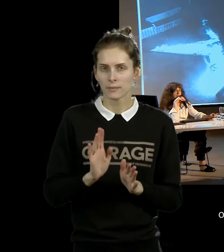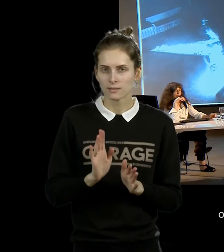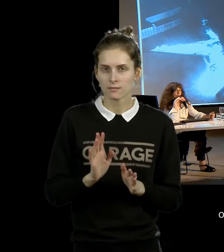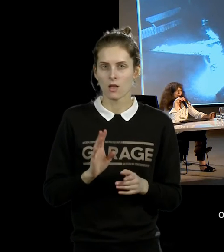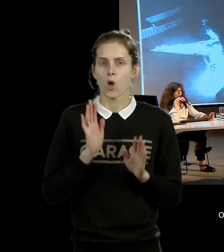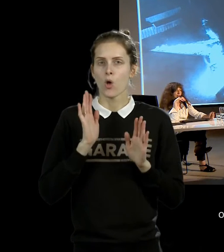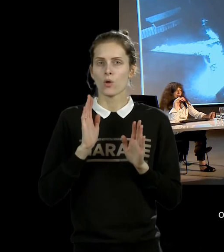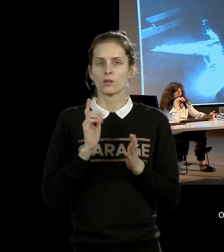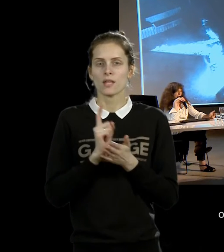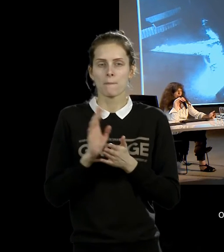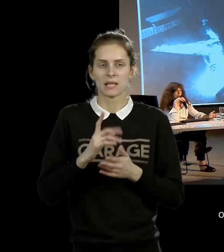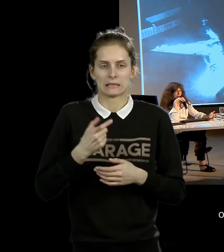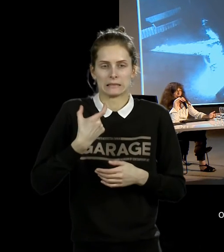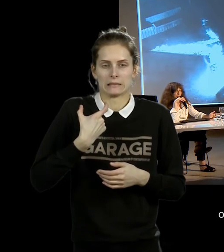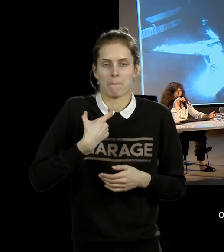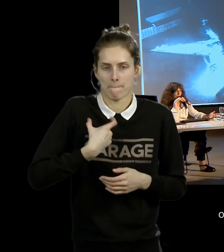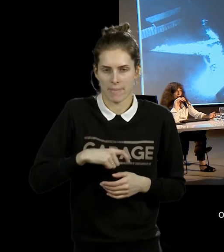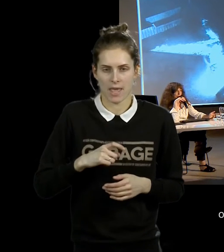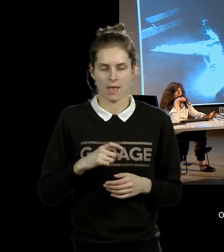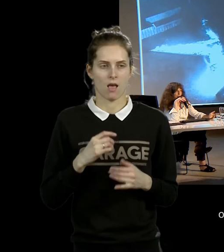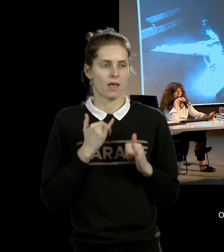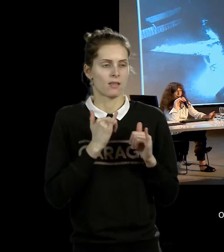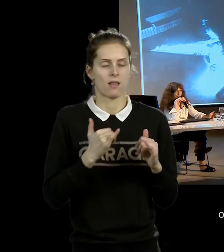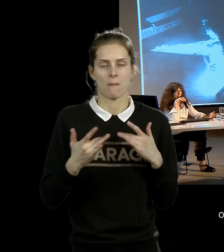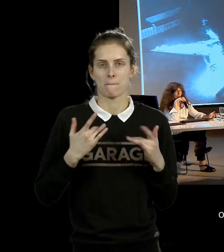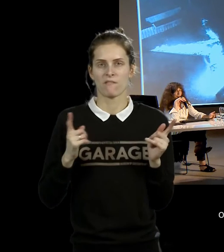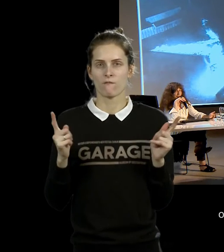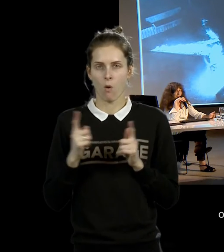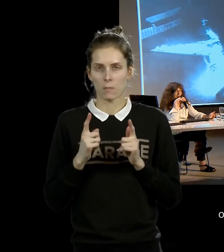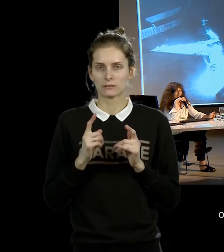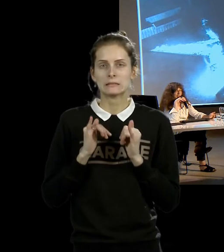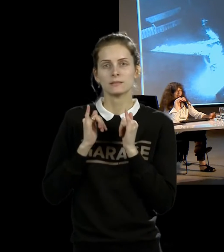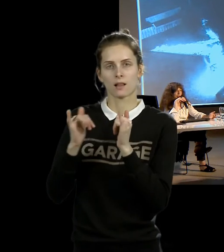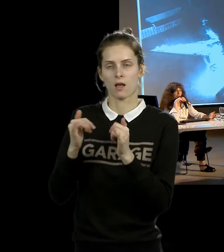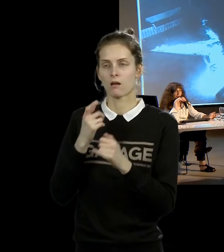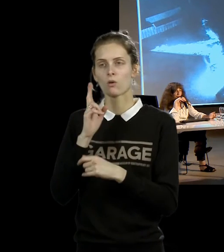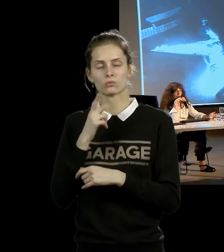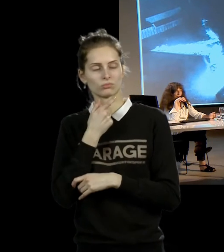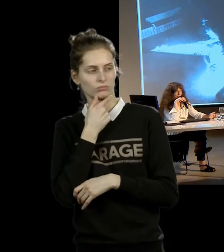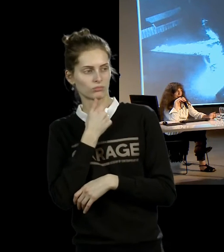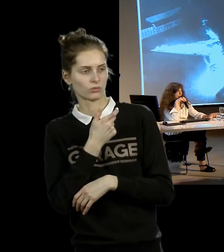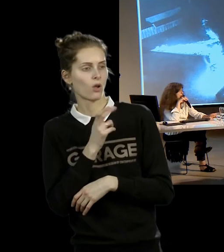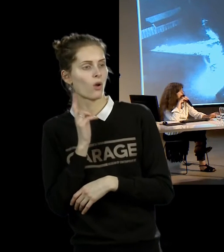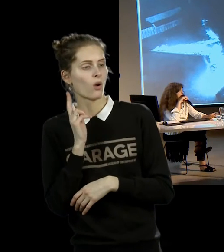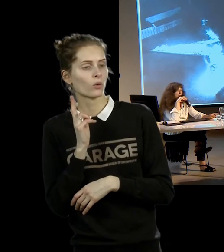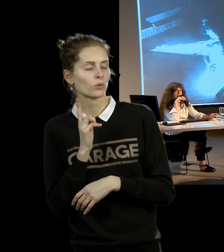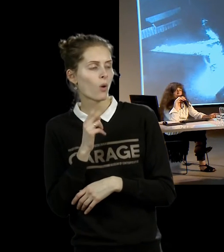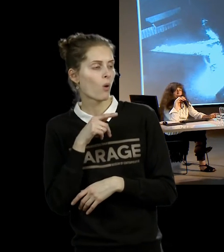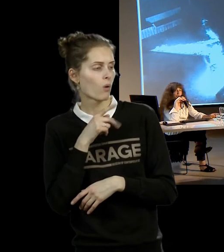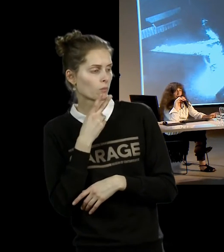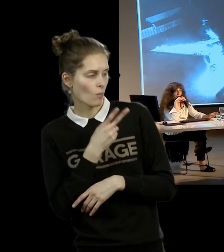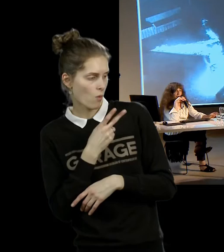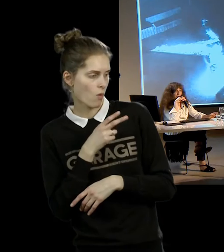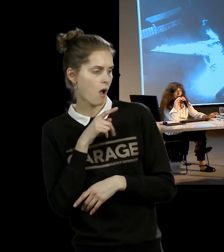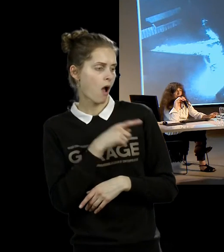испытание, не только для самого перформера, но и для публики. Каков статус художника, на что готов пойти